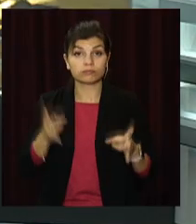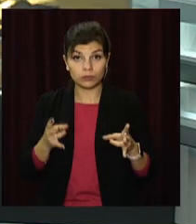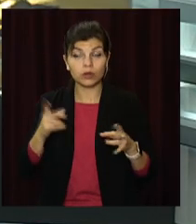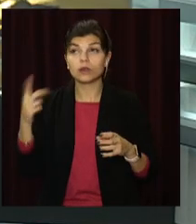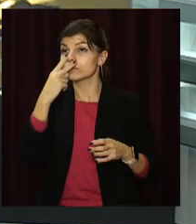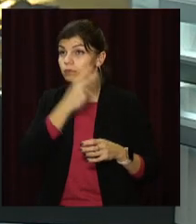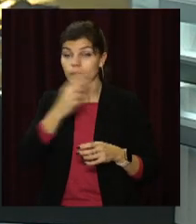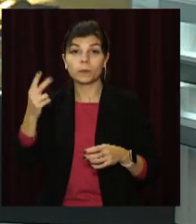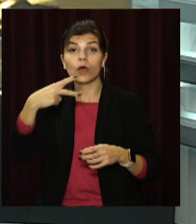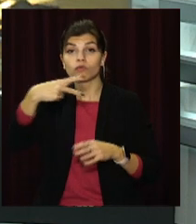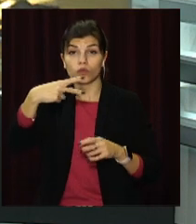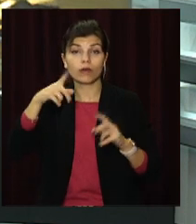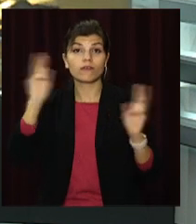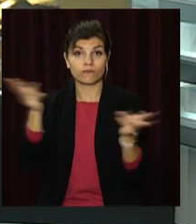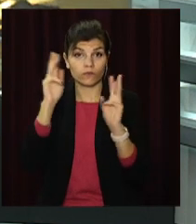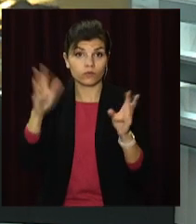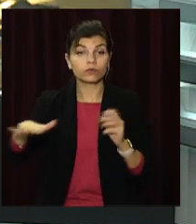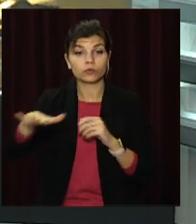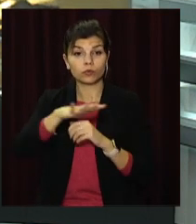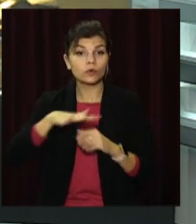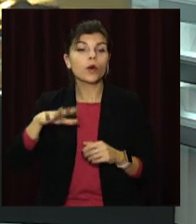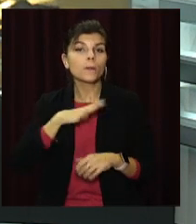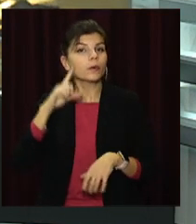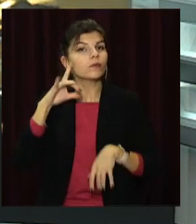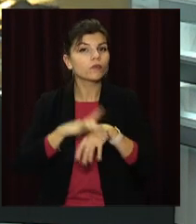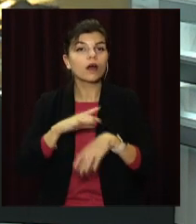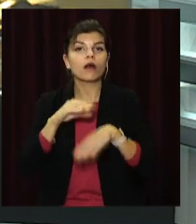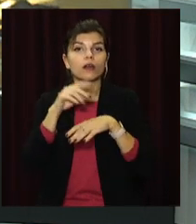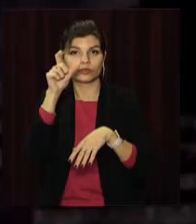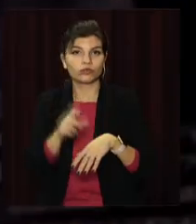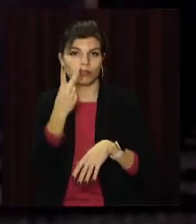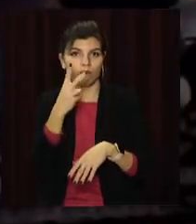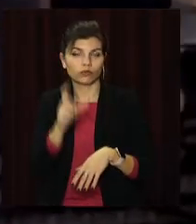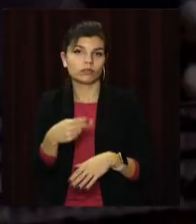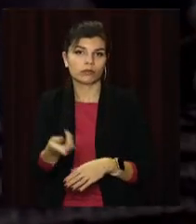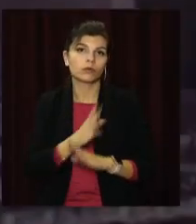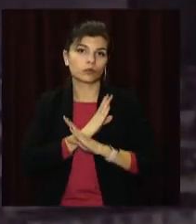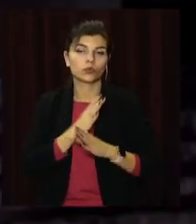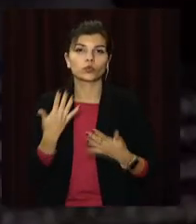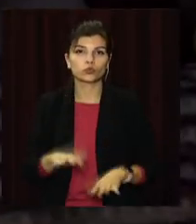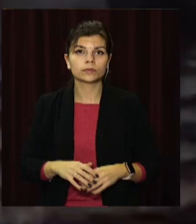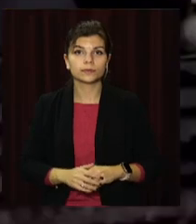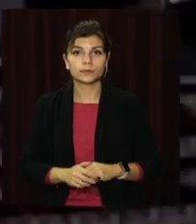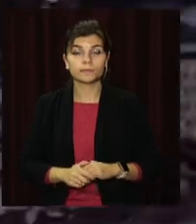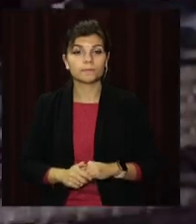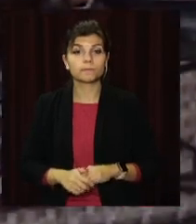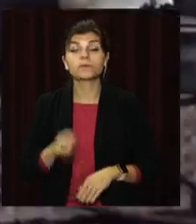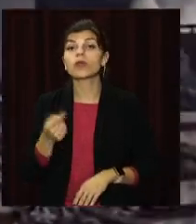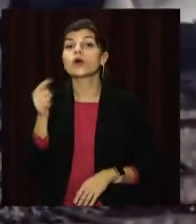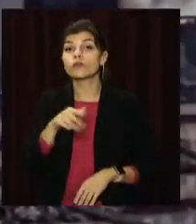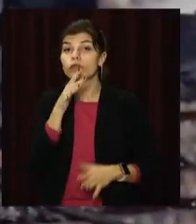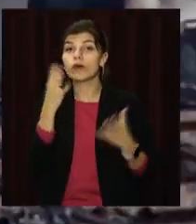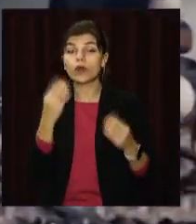Того ж таки дня в селищі Обухівка горіла лазня. Сталося це на вулиці Затишній Дніпровського району. Будівля на